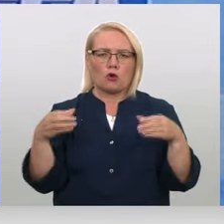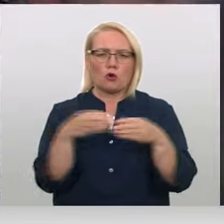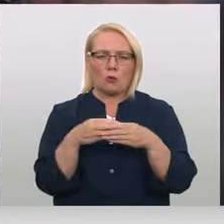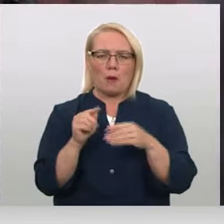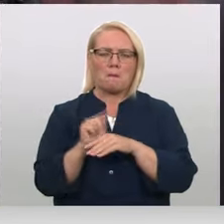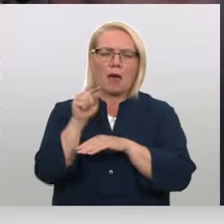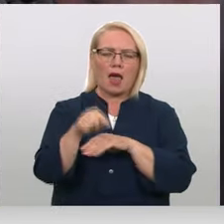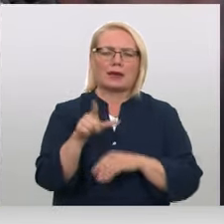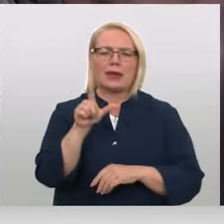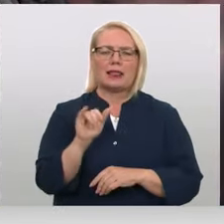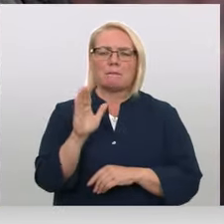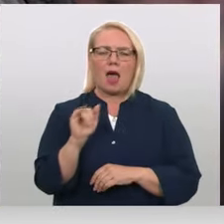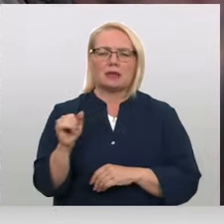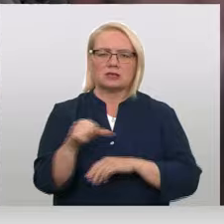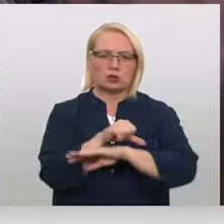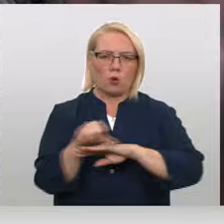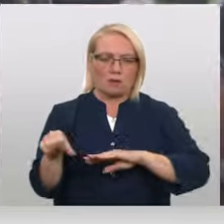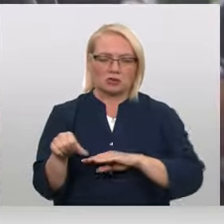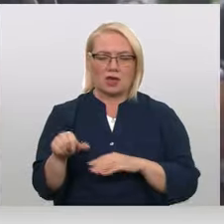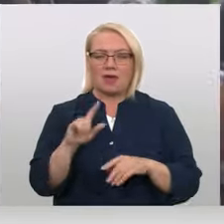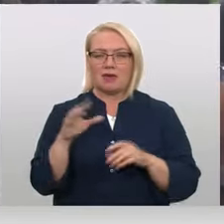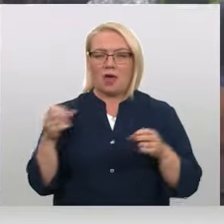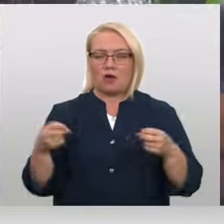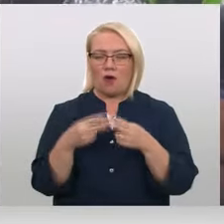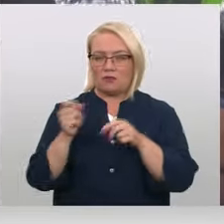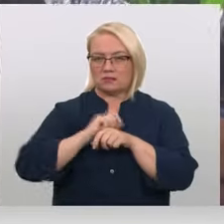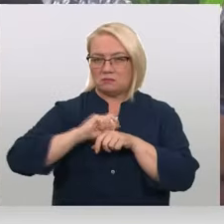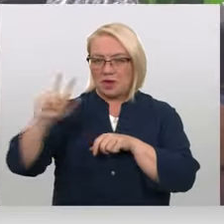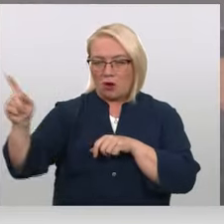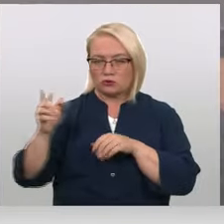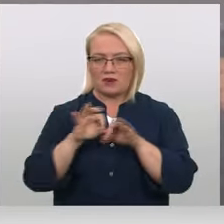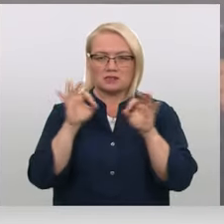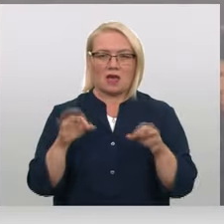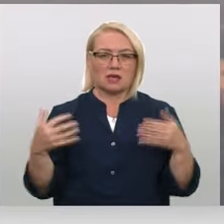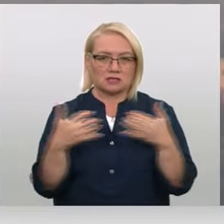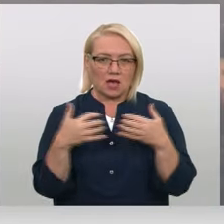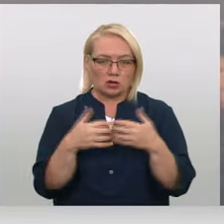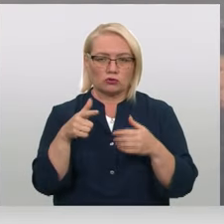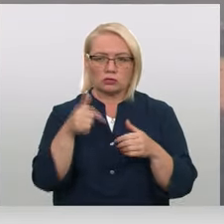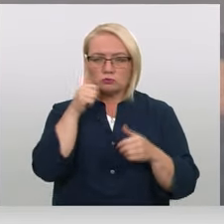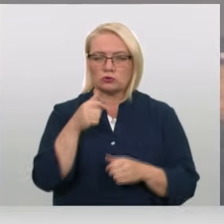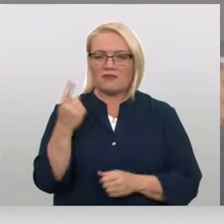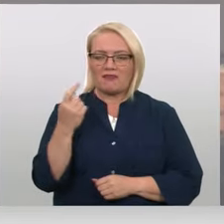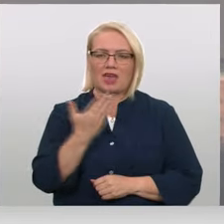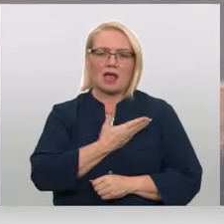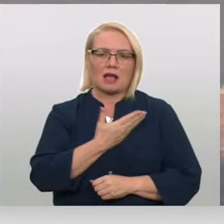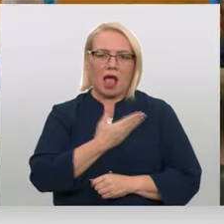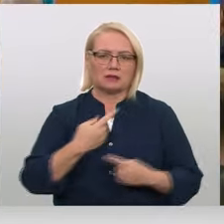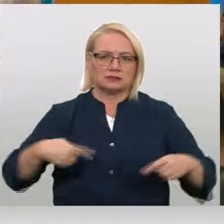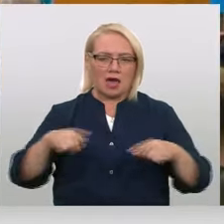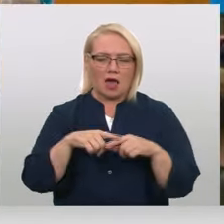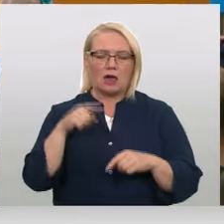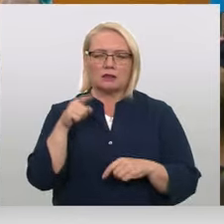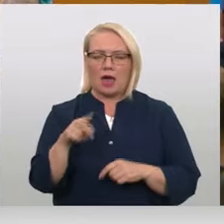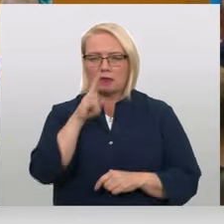robežai. Ja konflikts eskalēsies un karš pārņems arī Libānu, tā varētu pārvērsties par vēl vienu gazu. Tā nedēļas nokalē